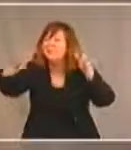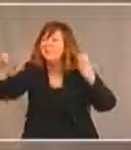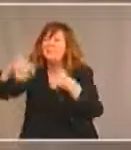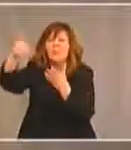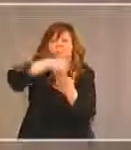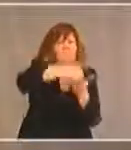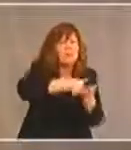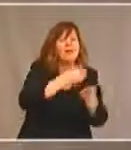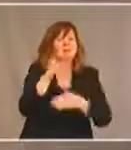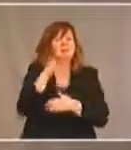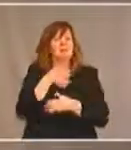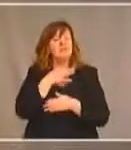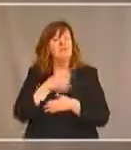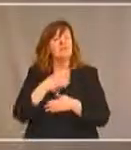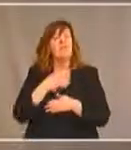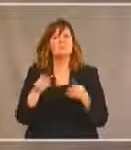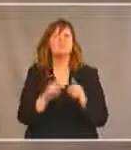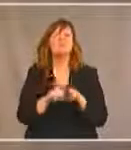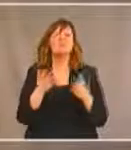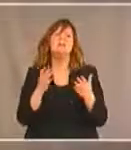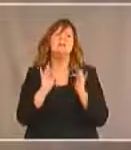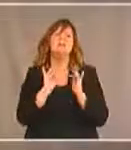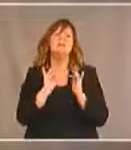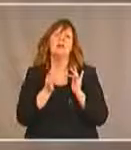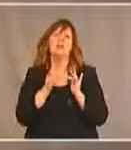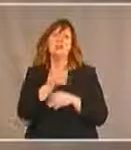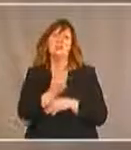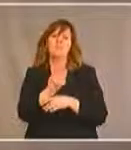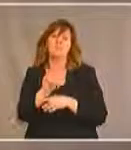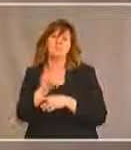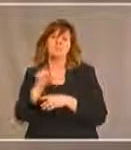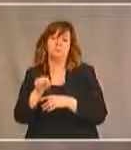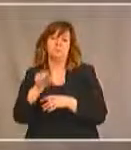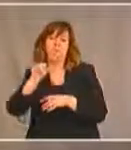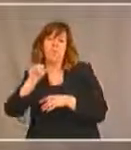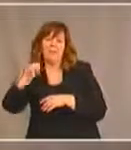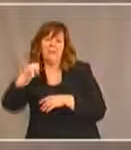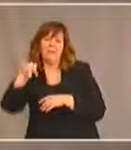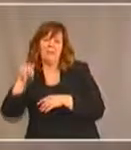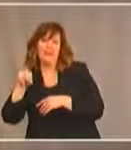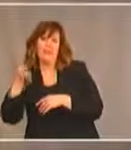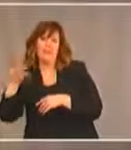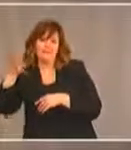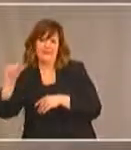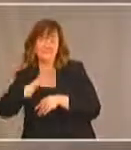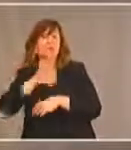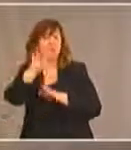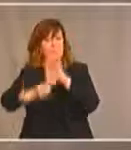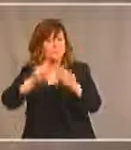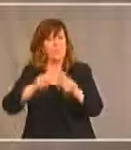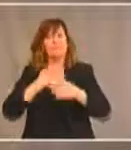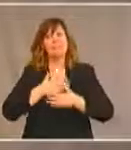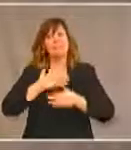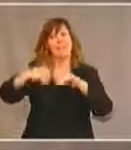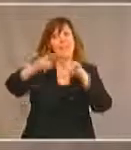encourage à répondre aux questionnaires en ligne à www.apn.ca. Je m'engage à